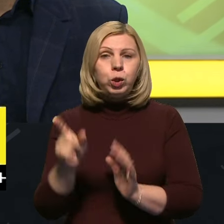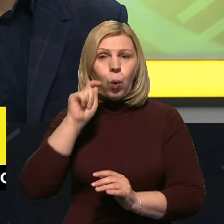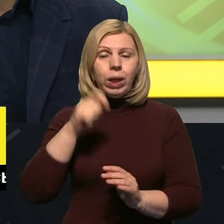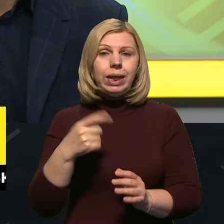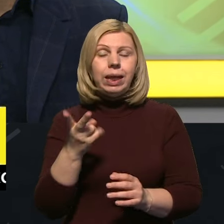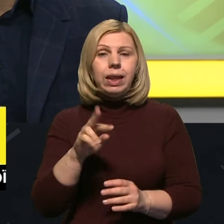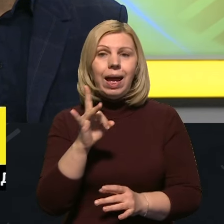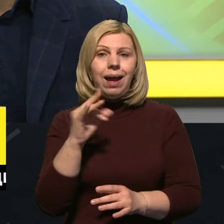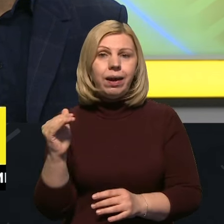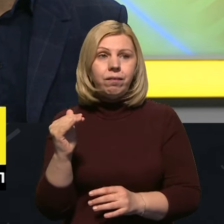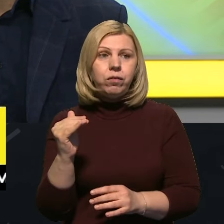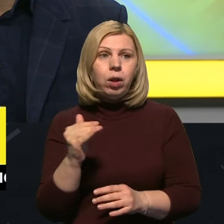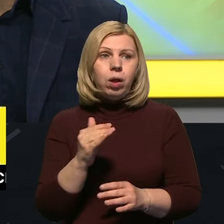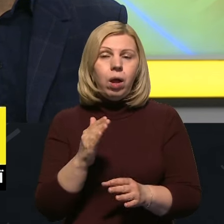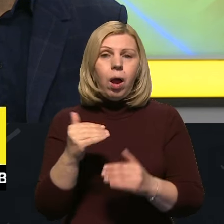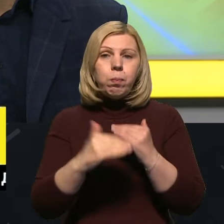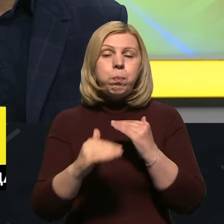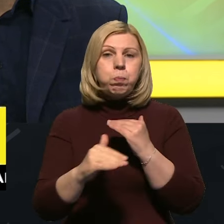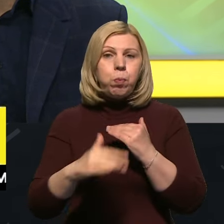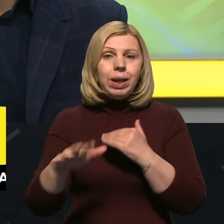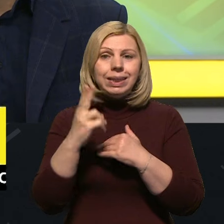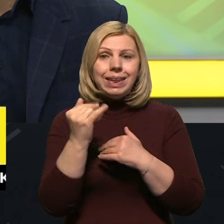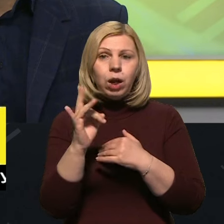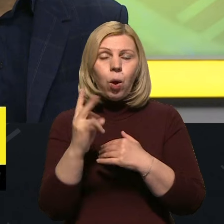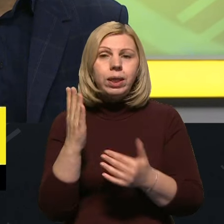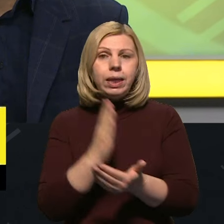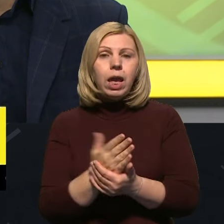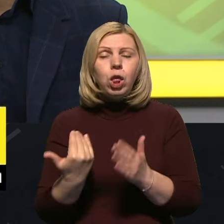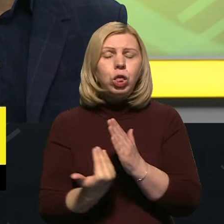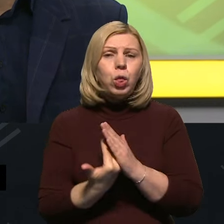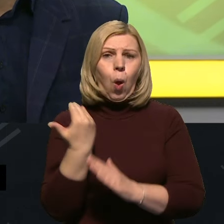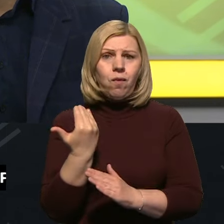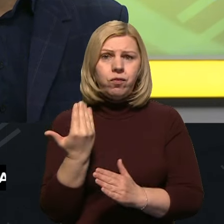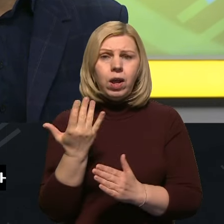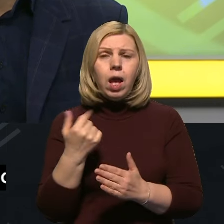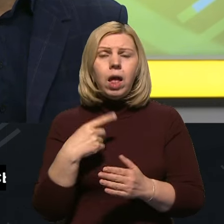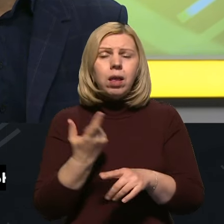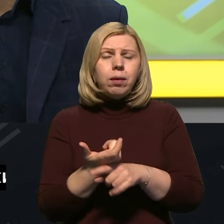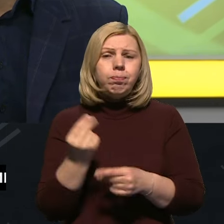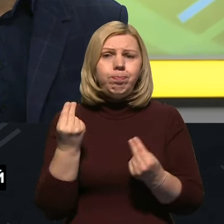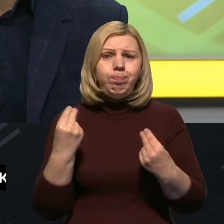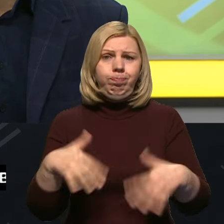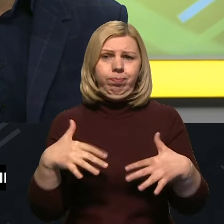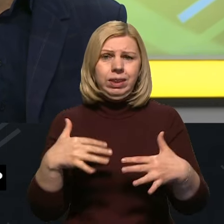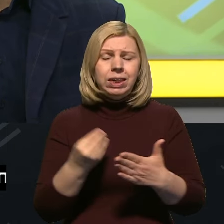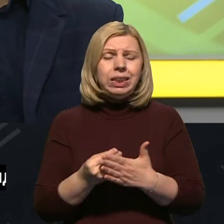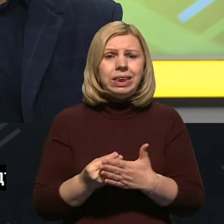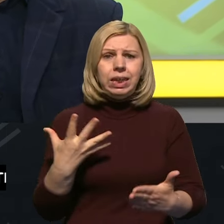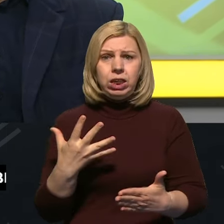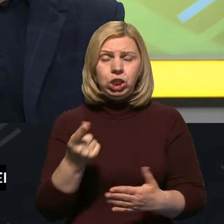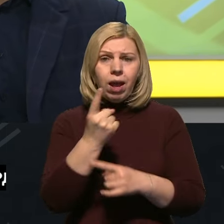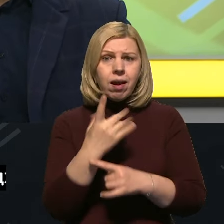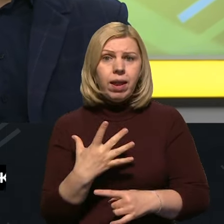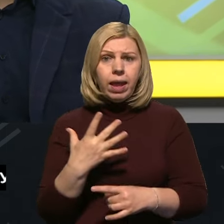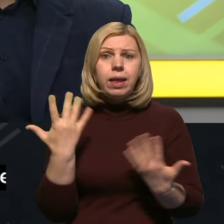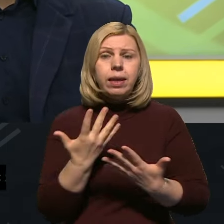є для РФ певним полігоном. Циркон для неї є найновішою, найкоштовнішою, найціннішою ракетою,